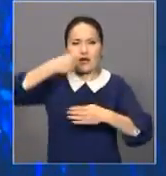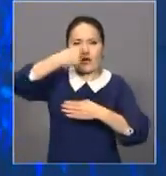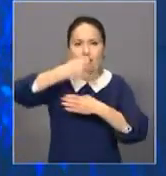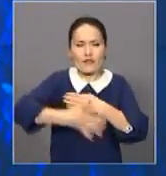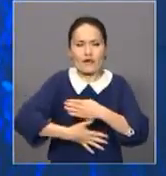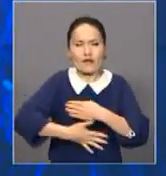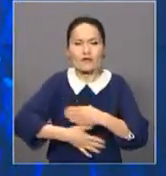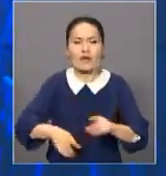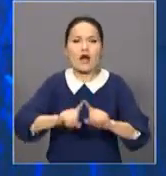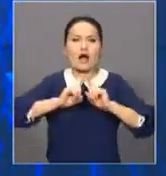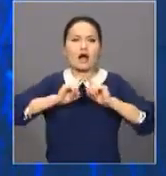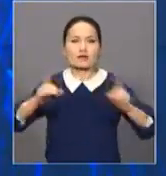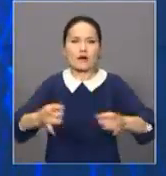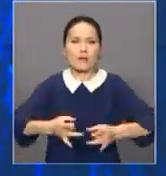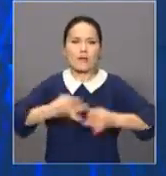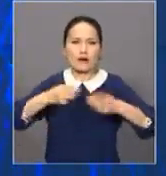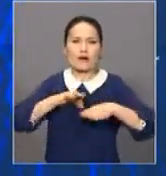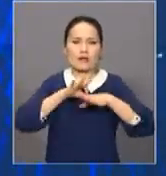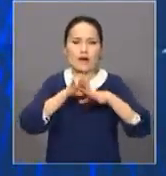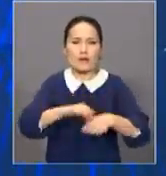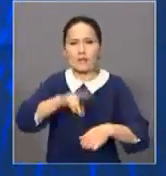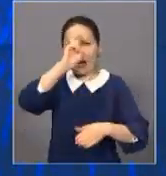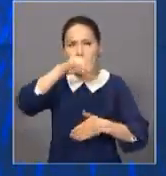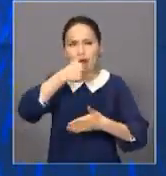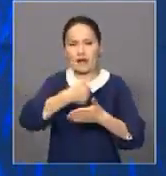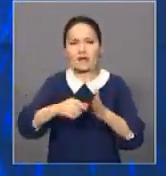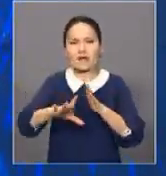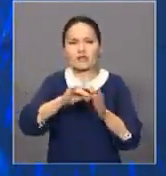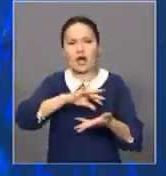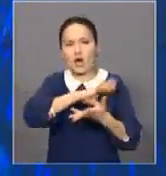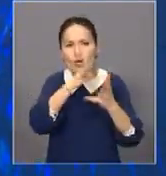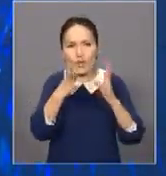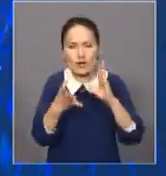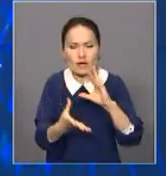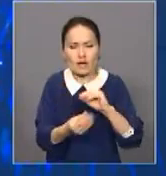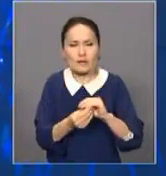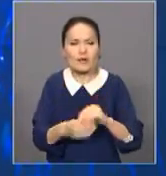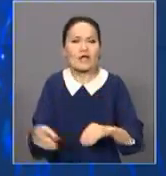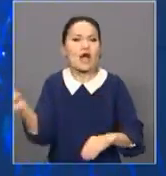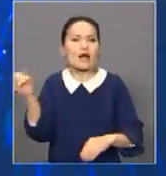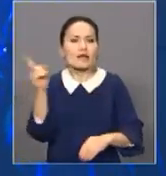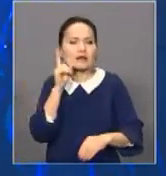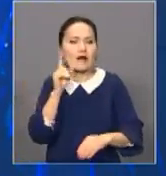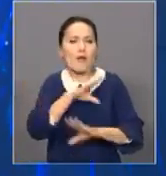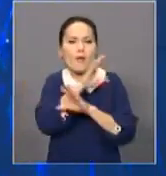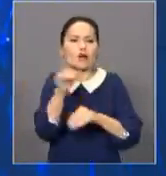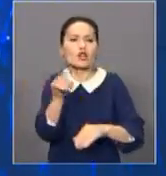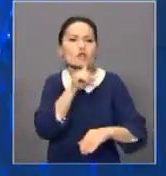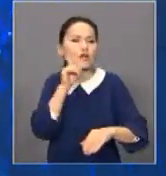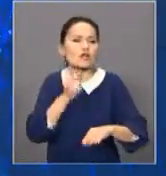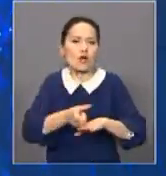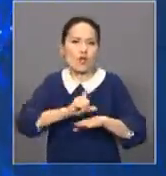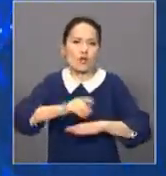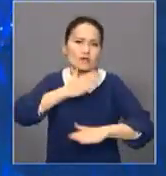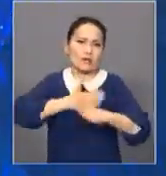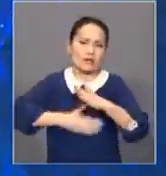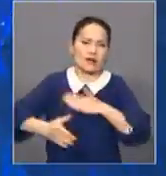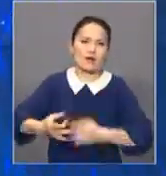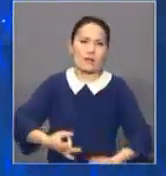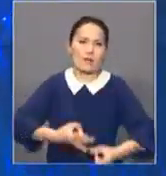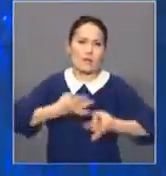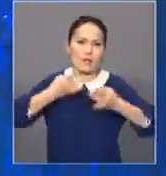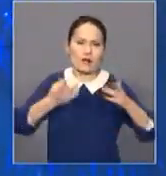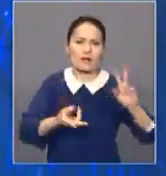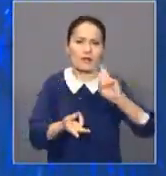ерекше флеш моб өткіздім. Президентік сайлау құртымдысын есті бөркін аспанға атқан қатсыушылардың орта қолдауы шат шадыман